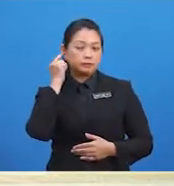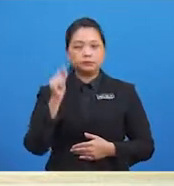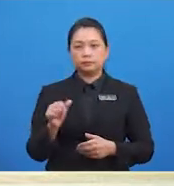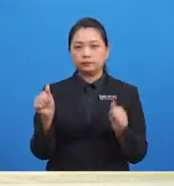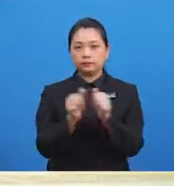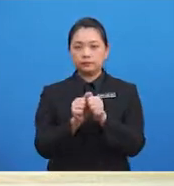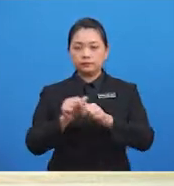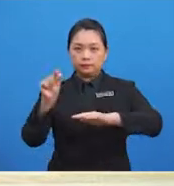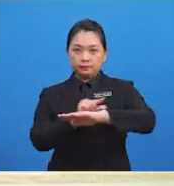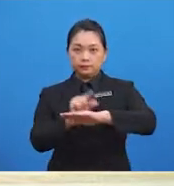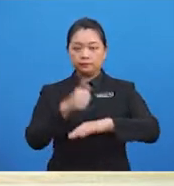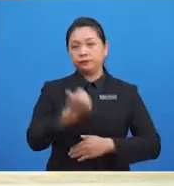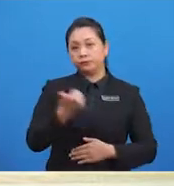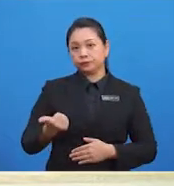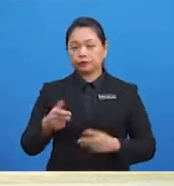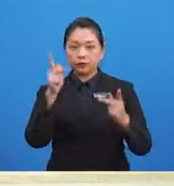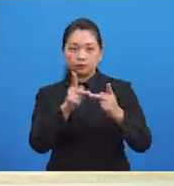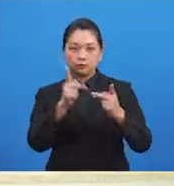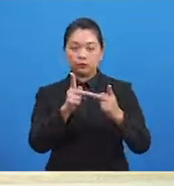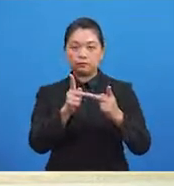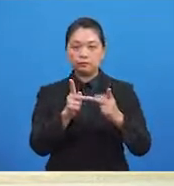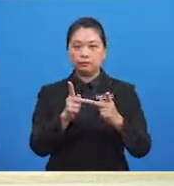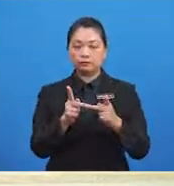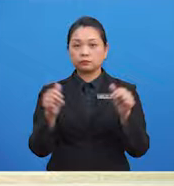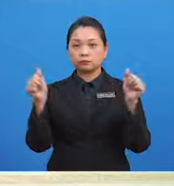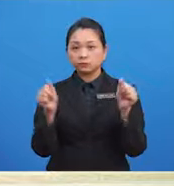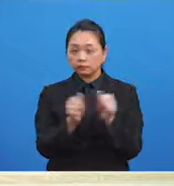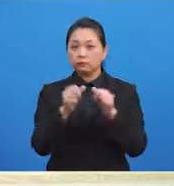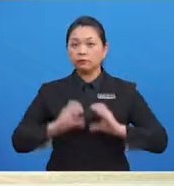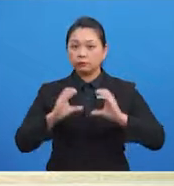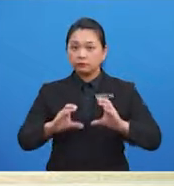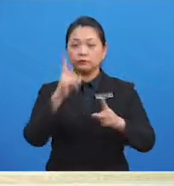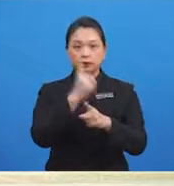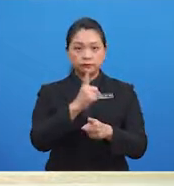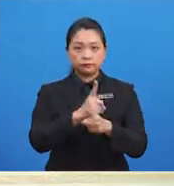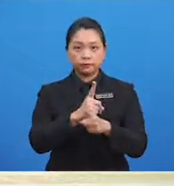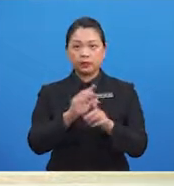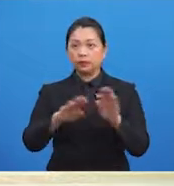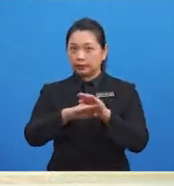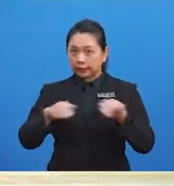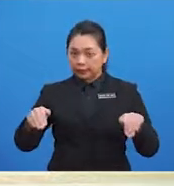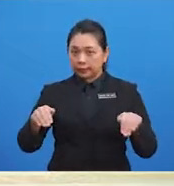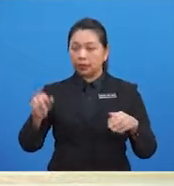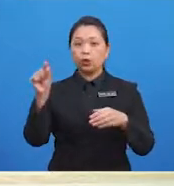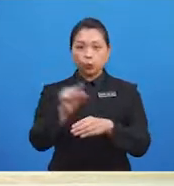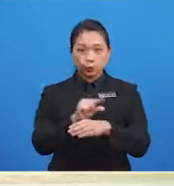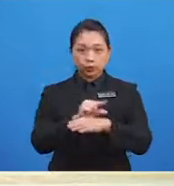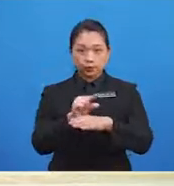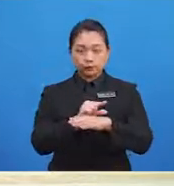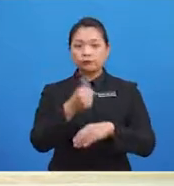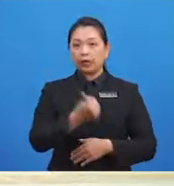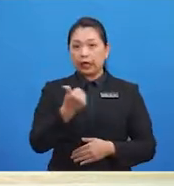gunakan alat-alat yang tajam Ia boleh menceritakan organ dalam